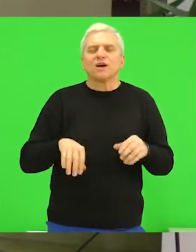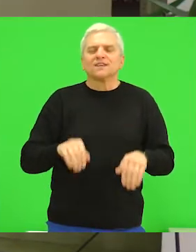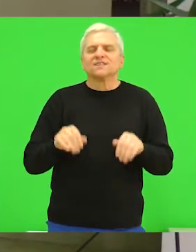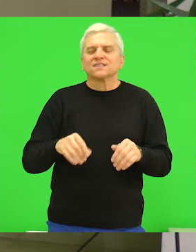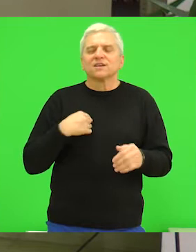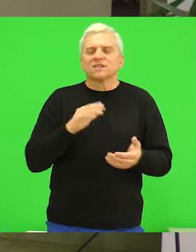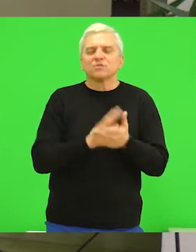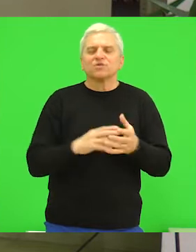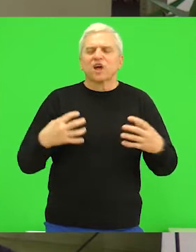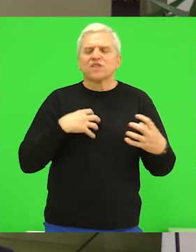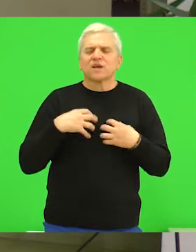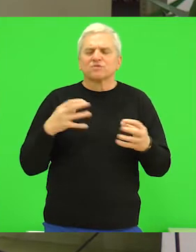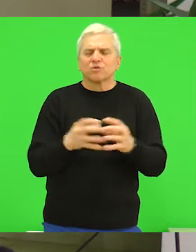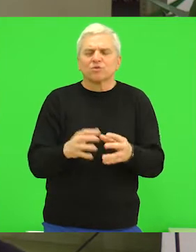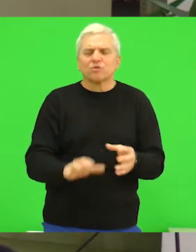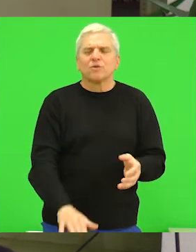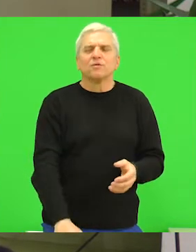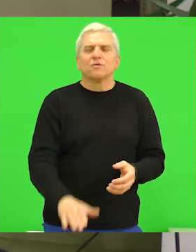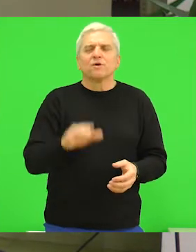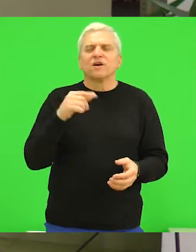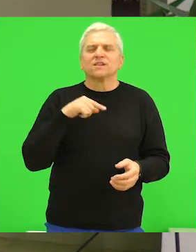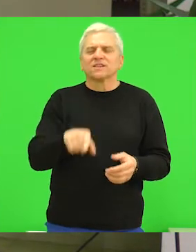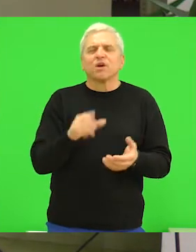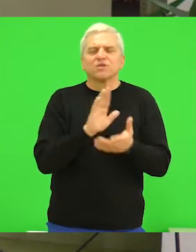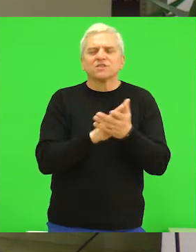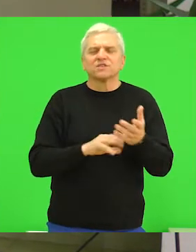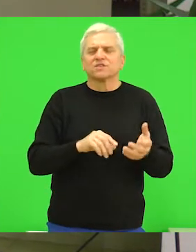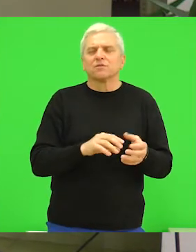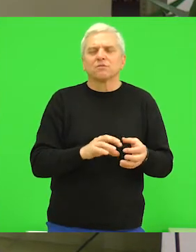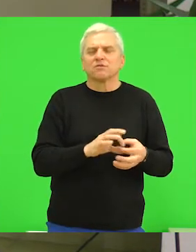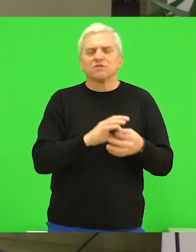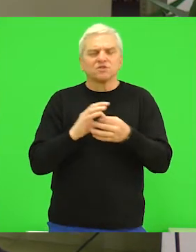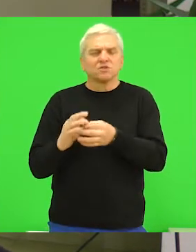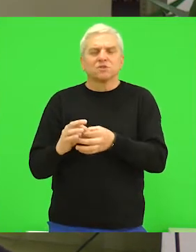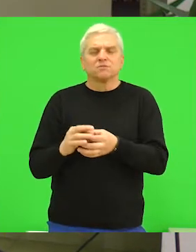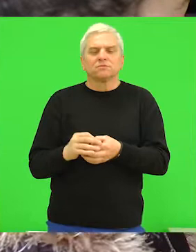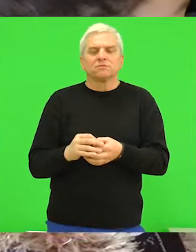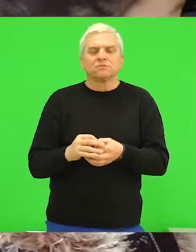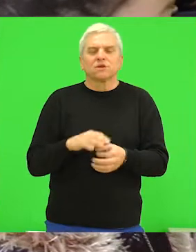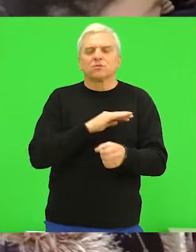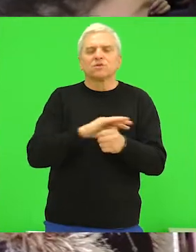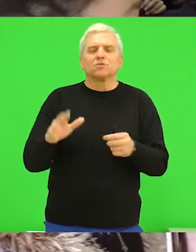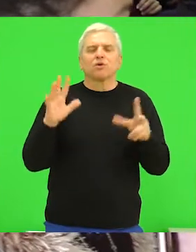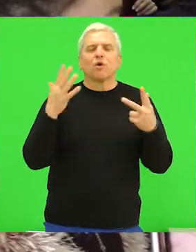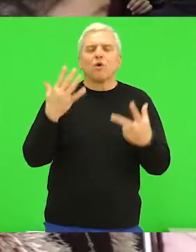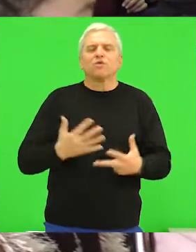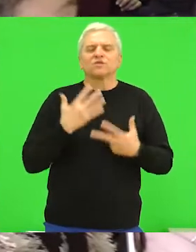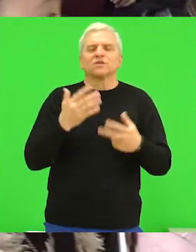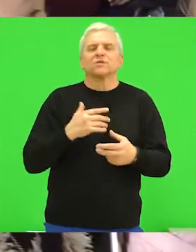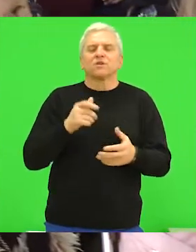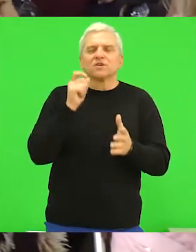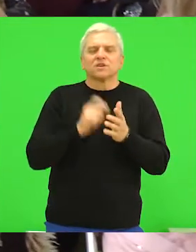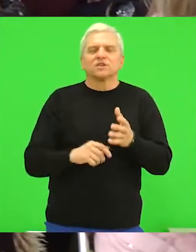počeo sa dramskom sekcijom, tako da sam ja, evo već, punih osam